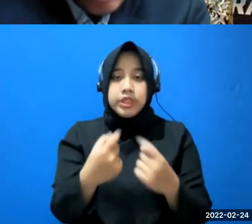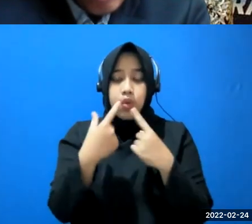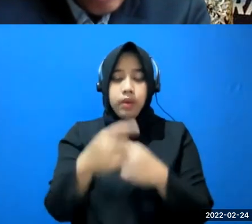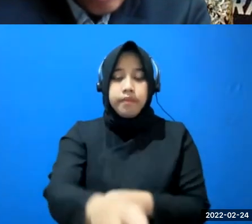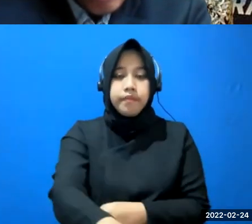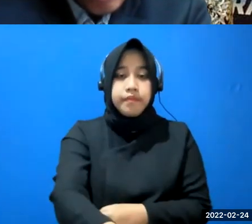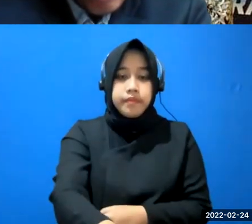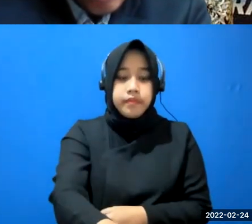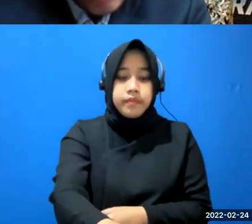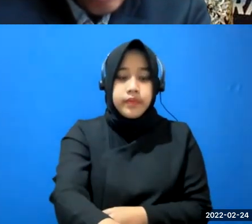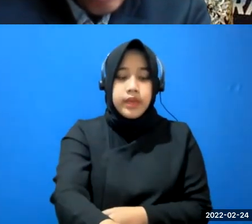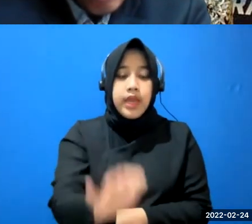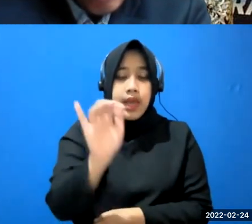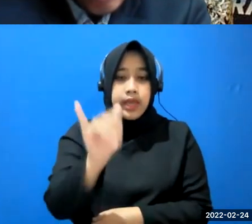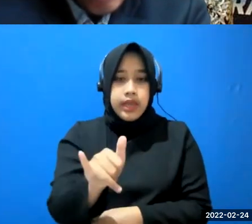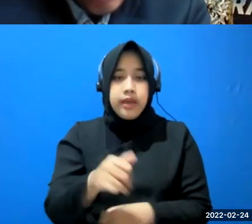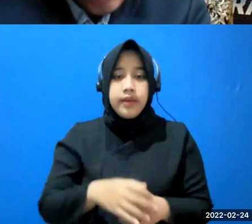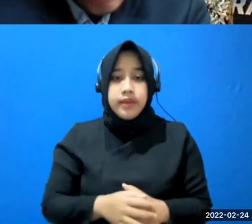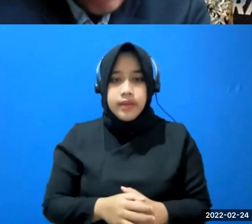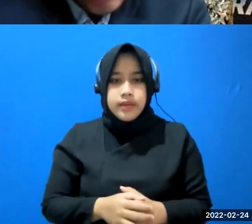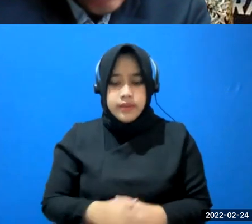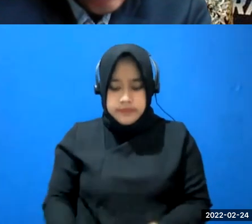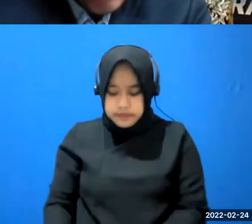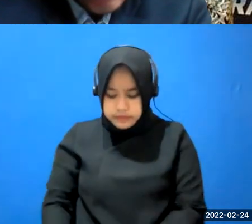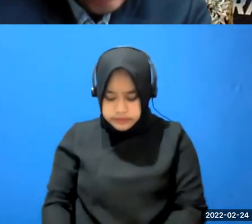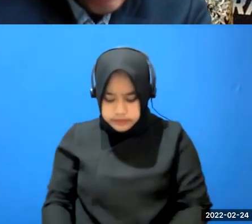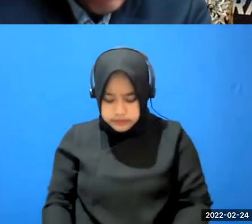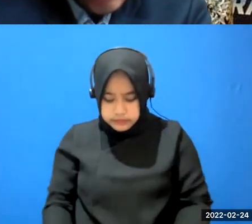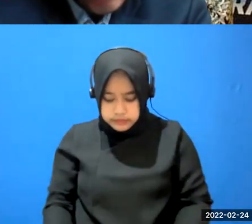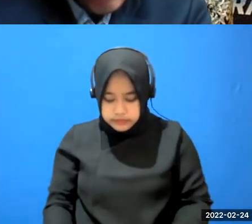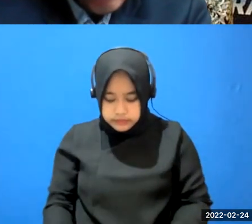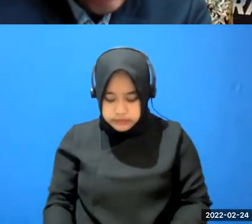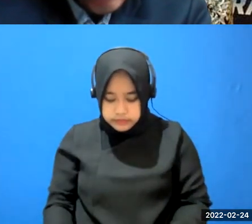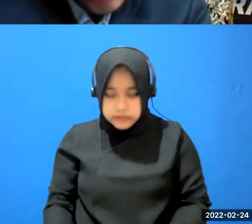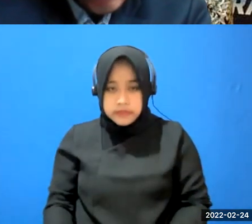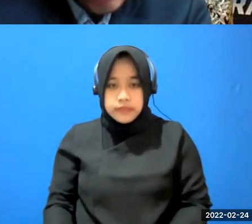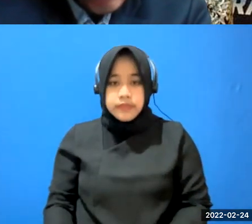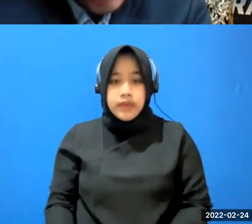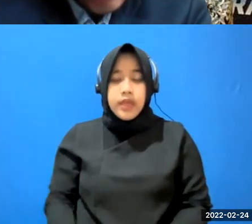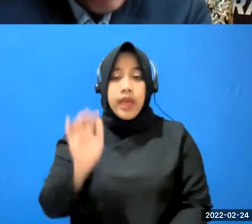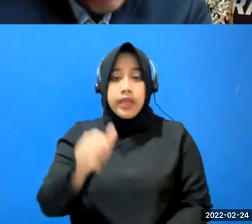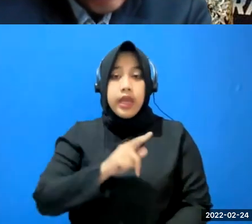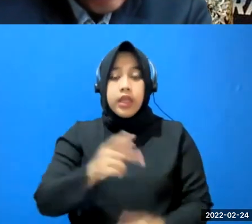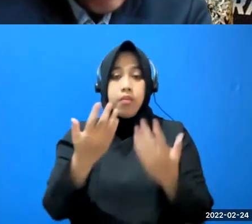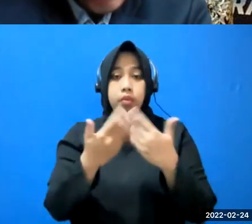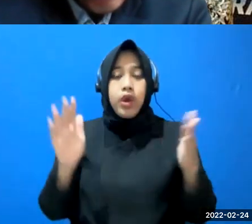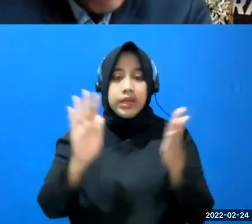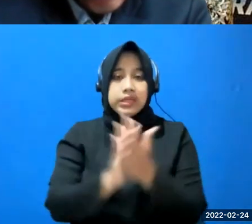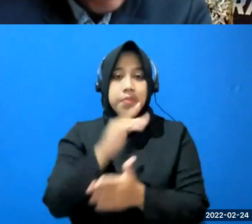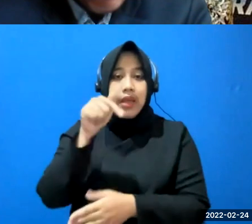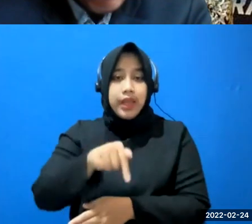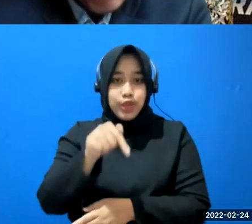iya untuk peradi RBH ya kita membuka kesempatan itu seluas-luasnya apalagi kita sudah